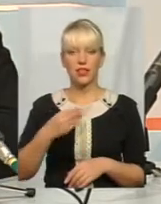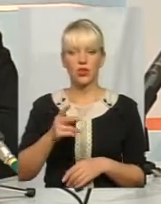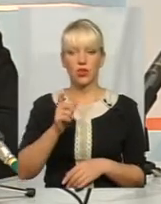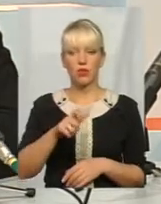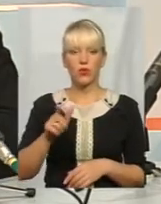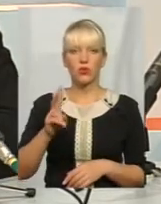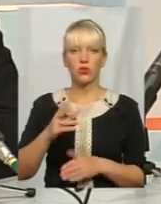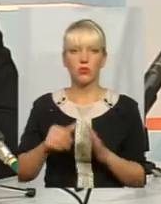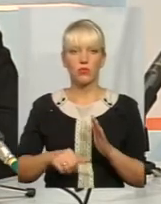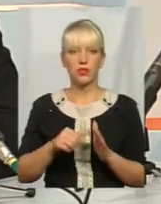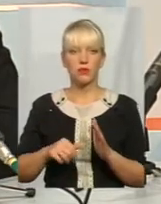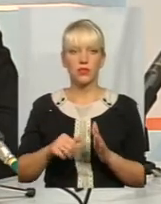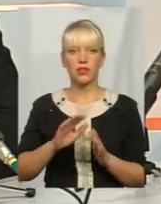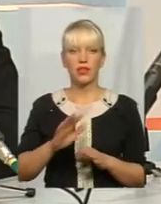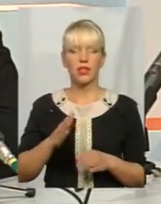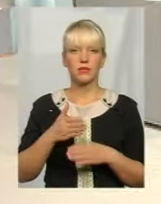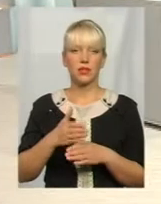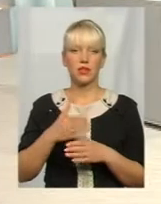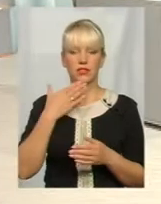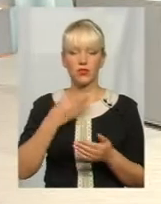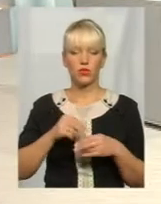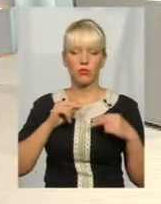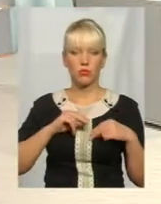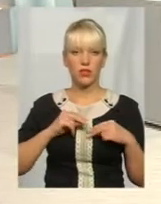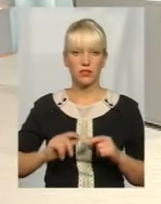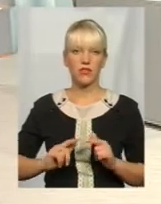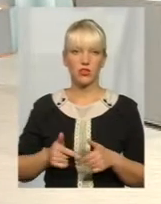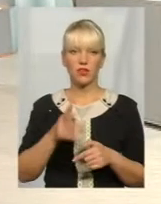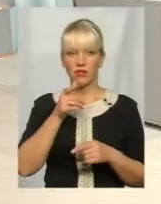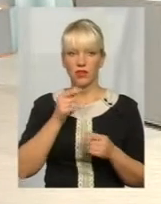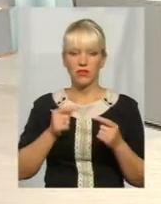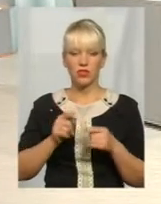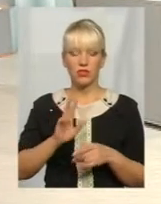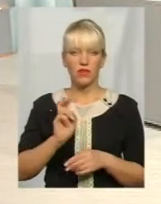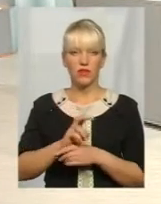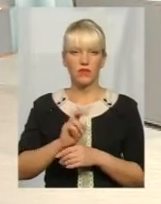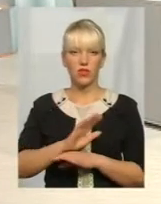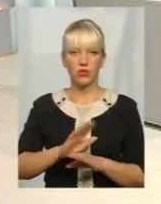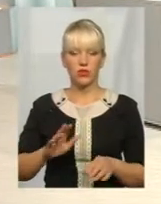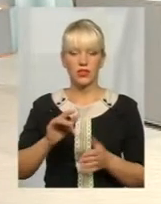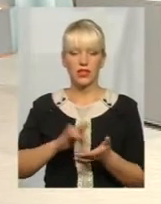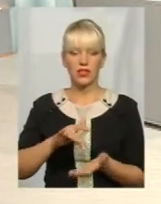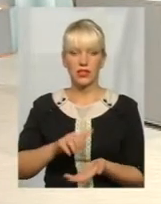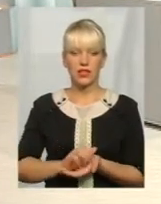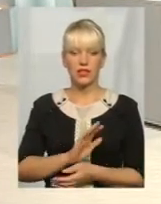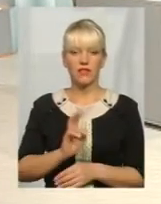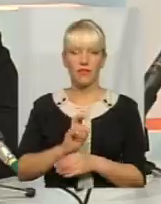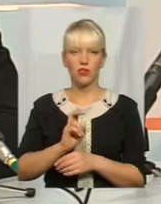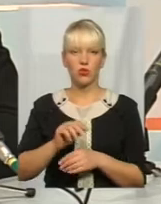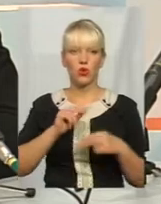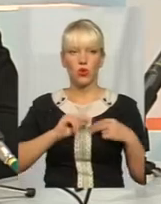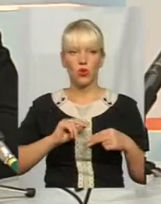в статусі безробітнього, не сприяють своєму працевлаштуванню. Тобто, вчасно не відвідують центр зайнятості, не відвідують роботодавця